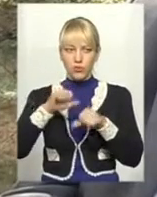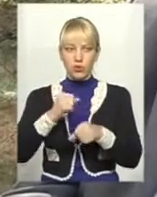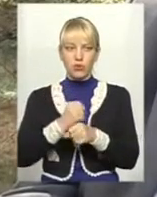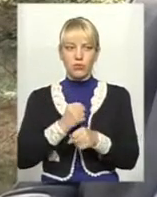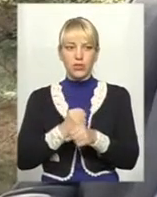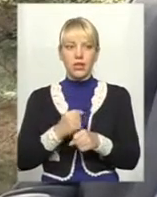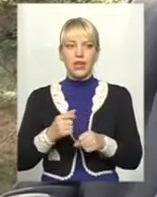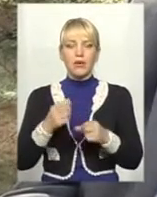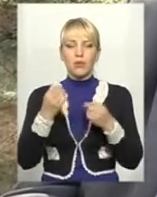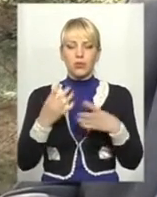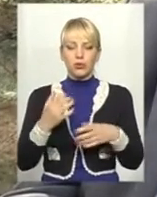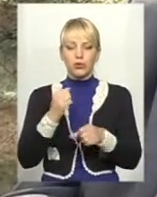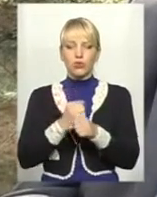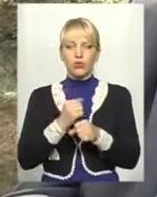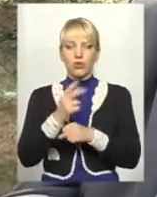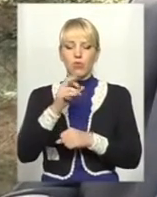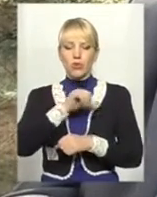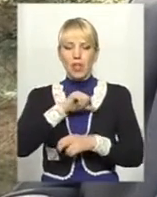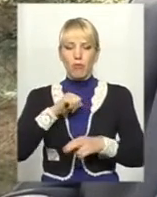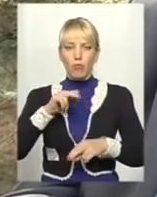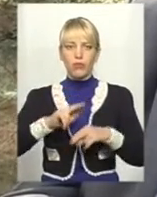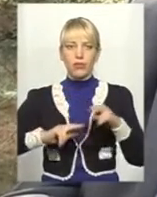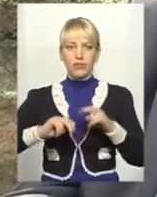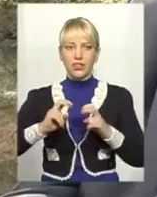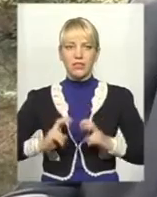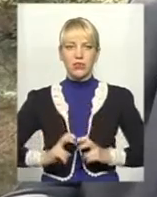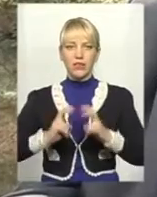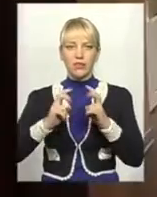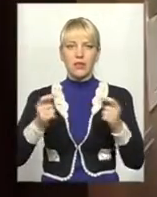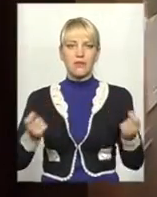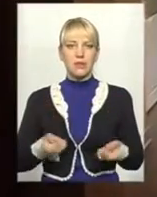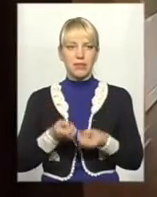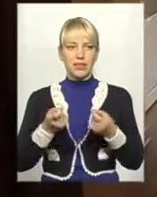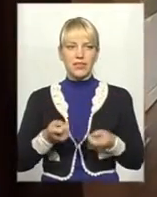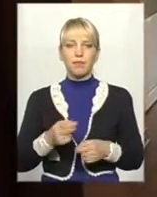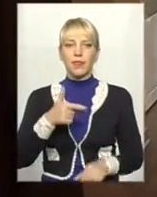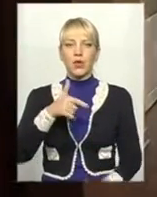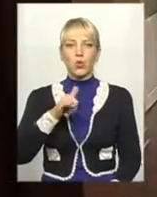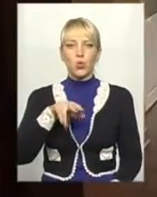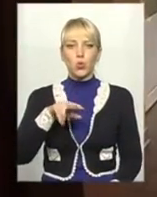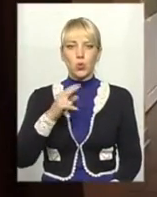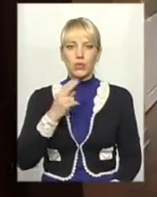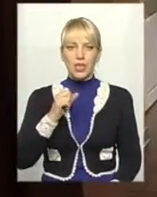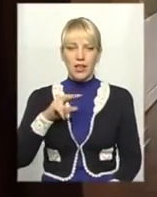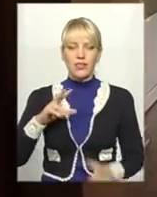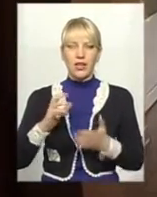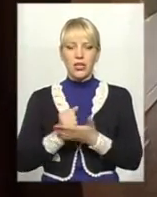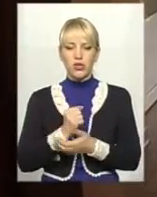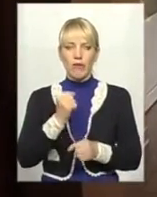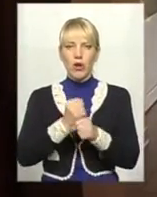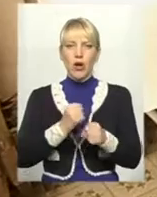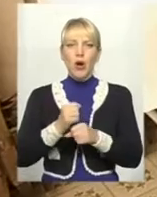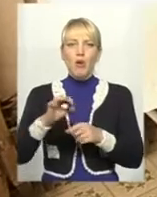Тобто роботи по самому будівництву ліфта тут мізір. Павло Гуцал уже знайшов розробників проектно